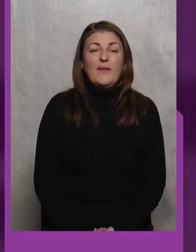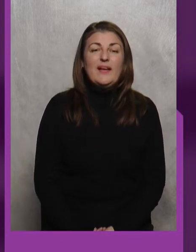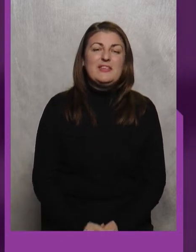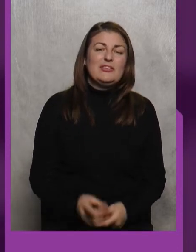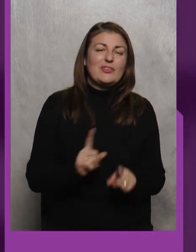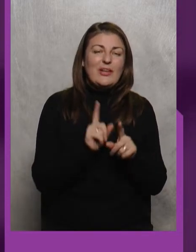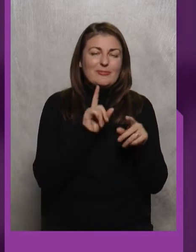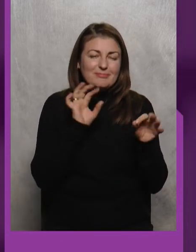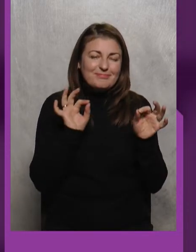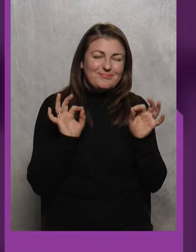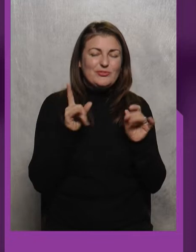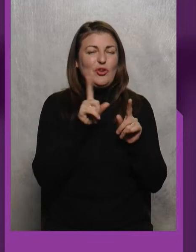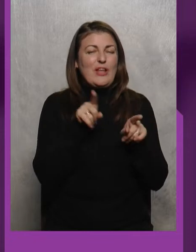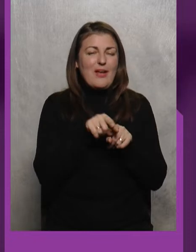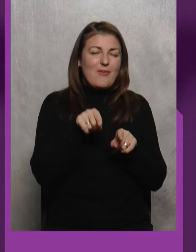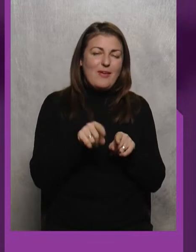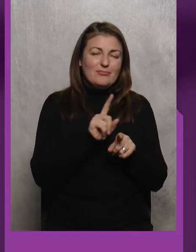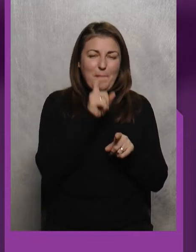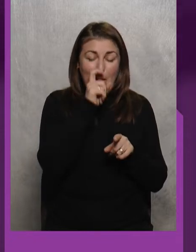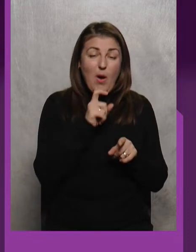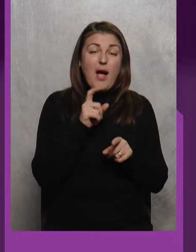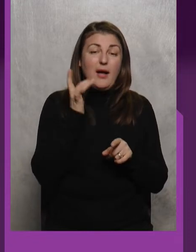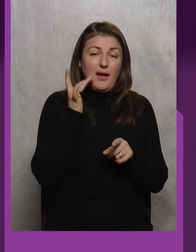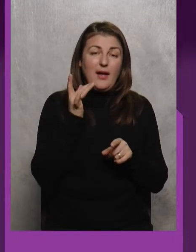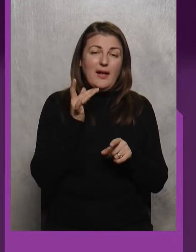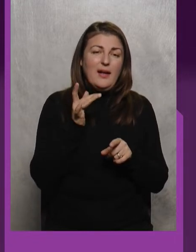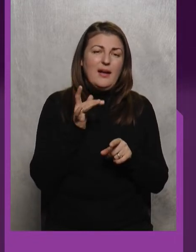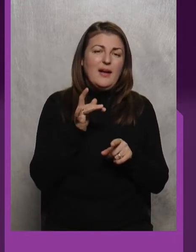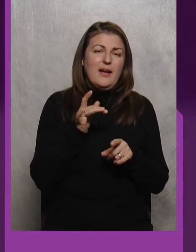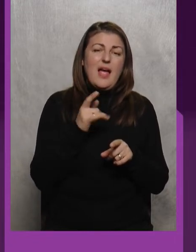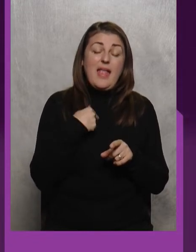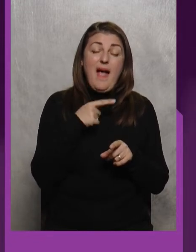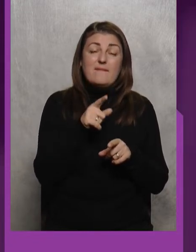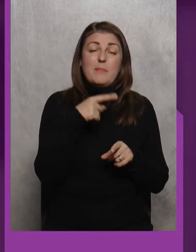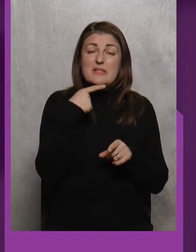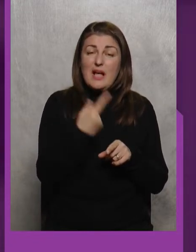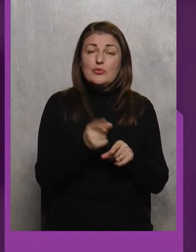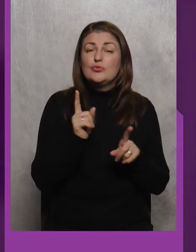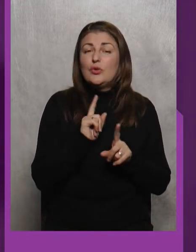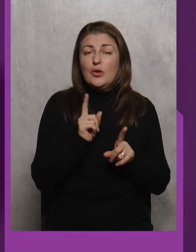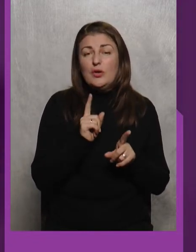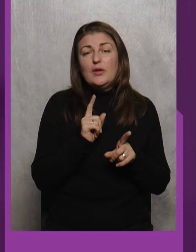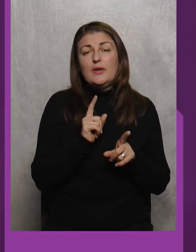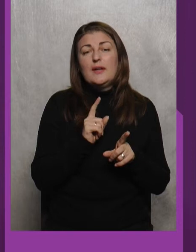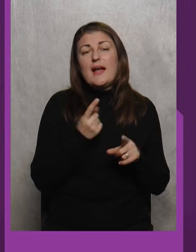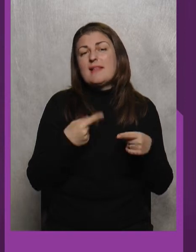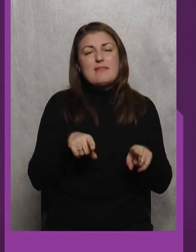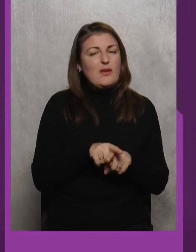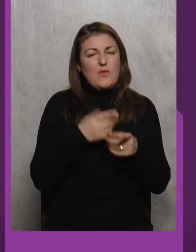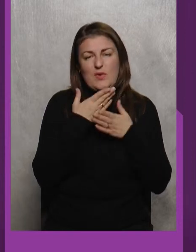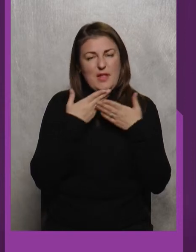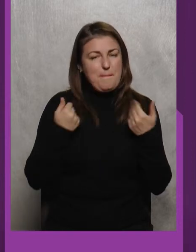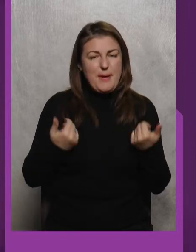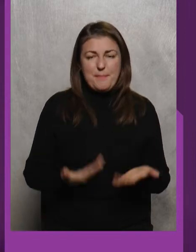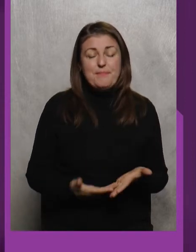присмаком чогось погана Я вам скажу Я вам скажу, що такого нема